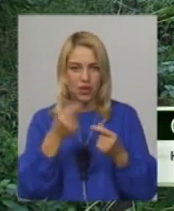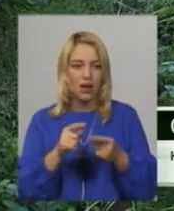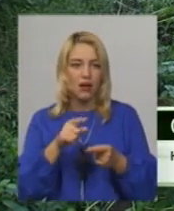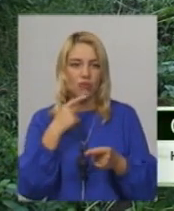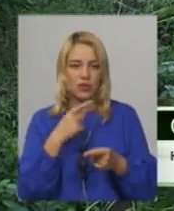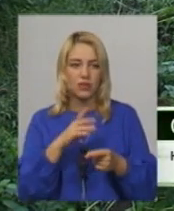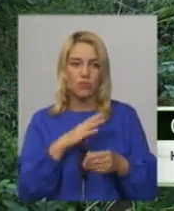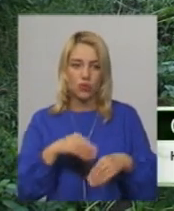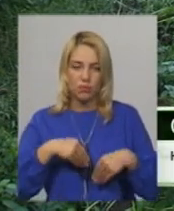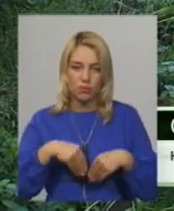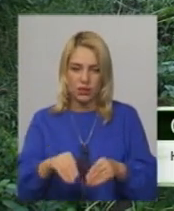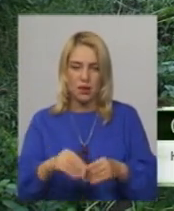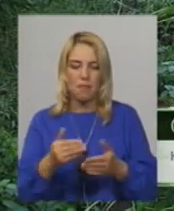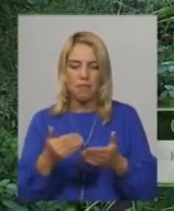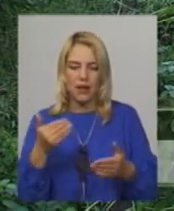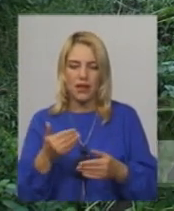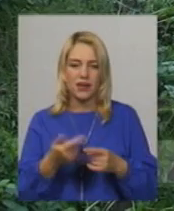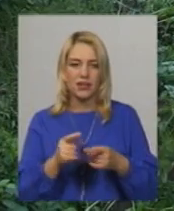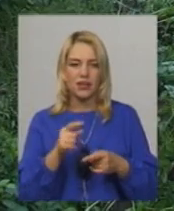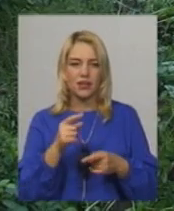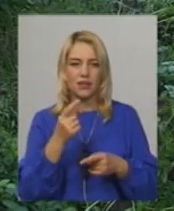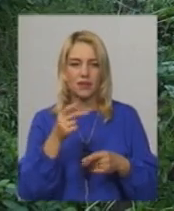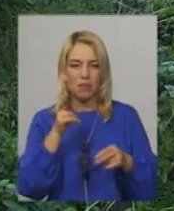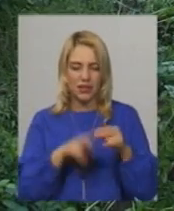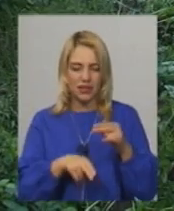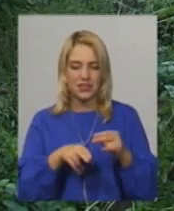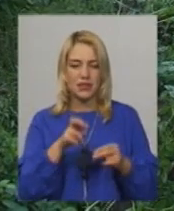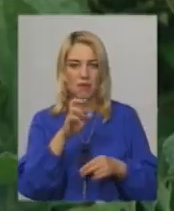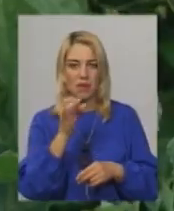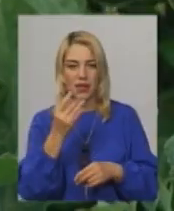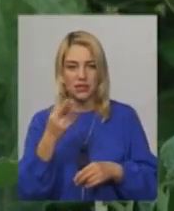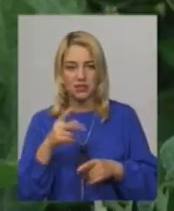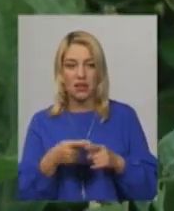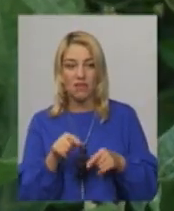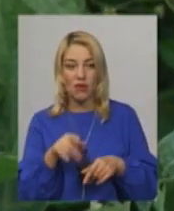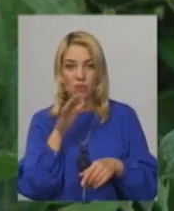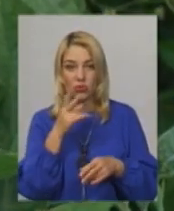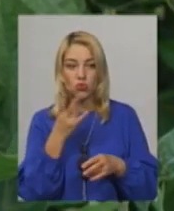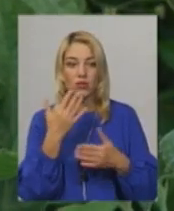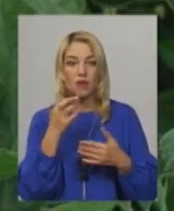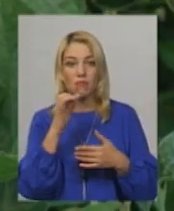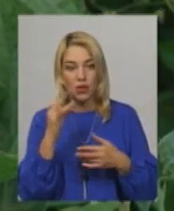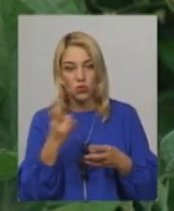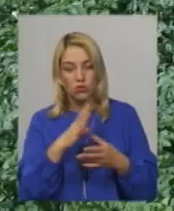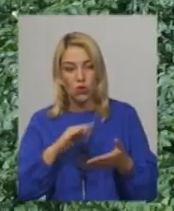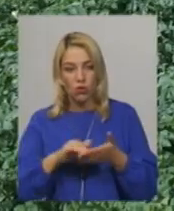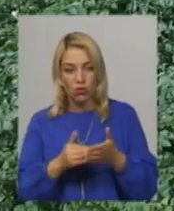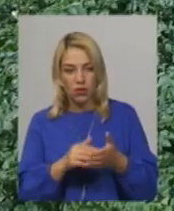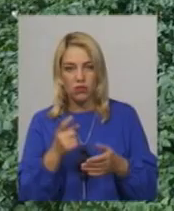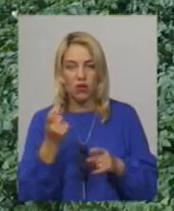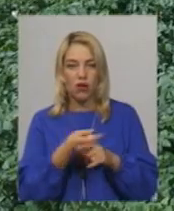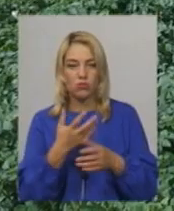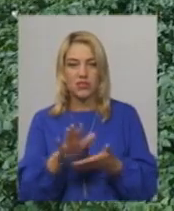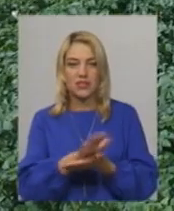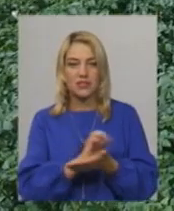перед першим туром президентських виборів, наприкінці березня. І в цій порі мали би вже її копати. Але картопля загинула у